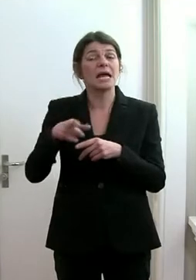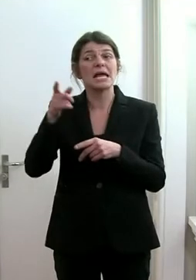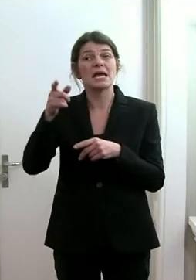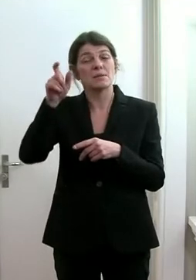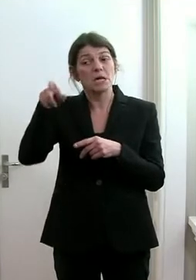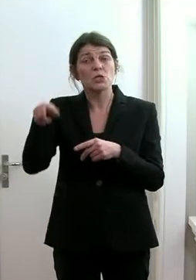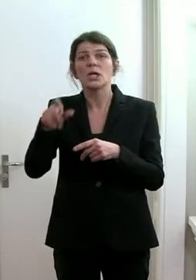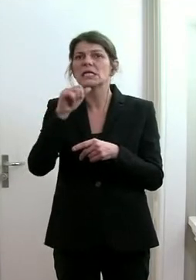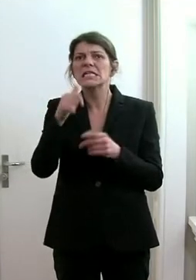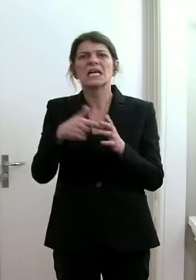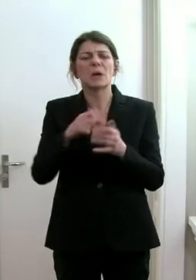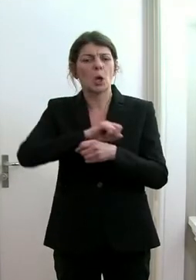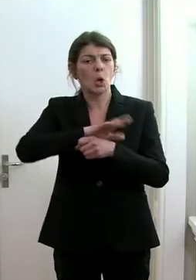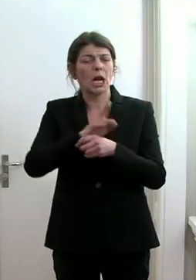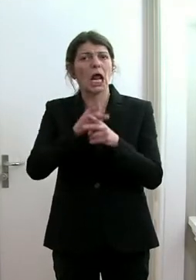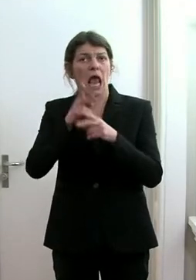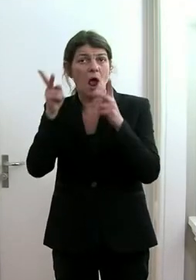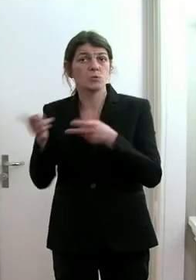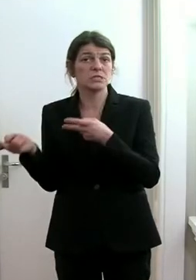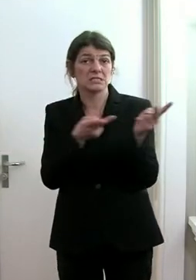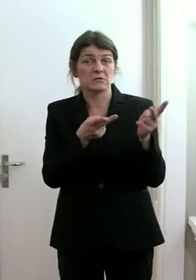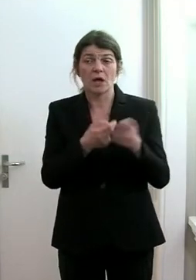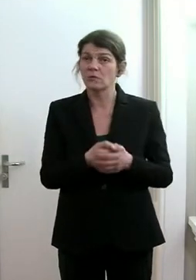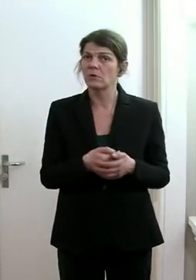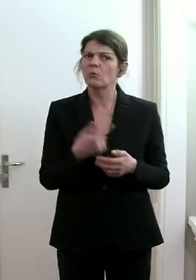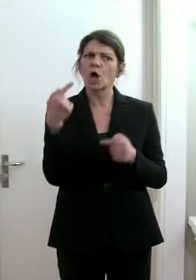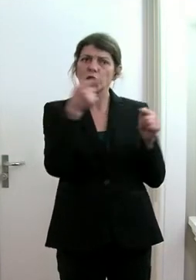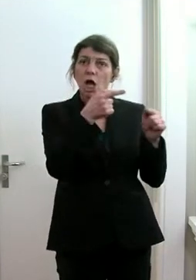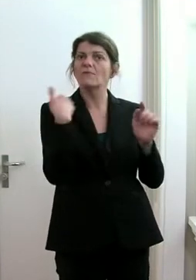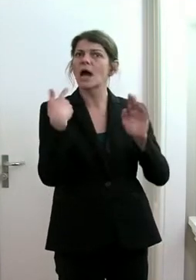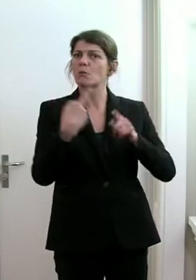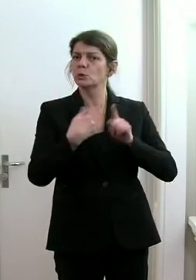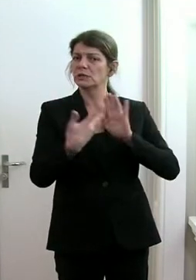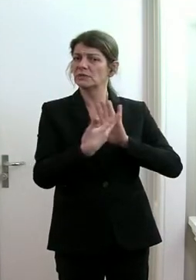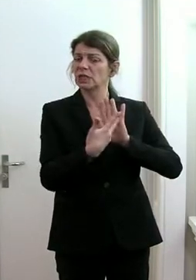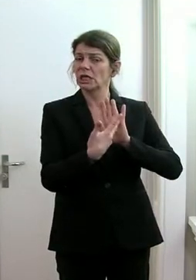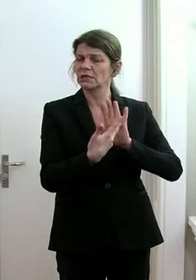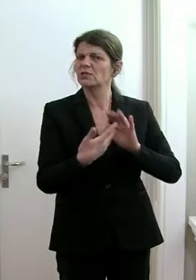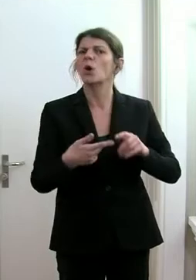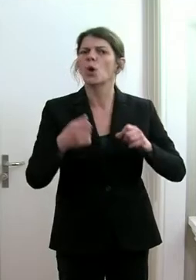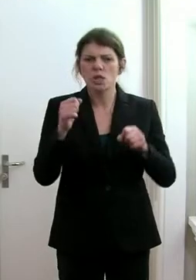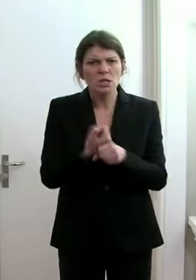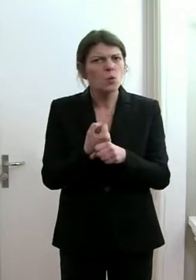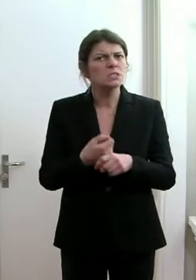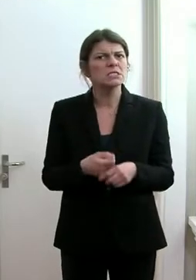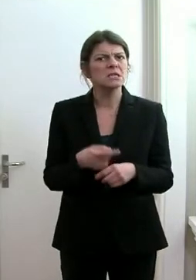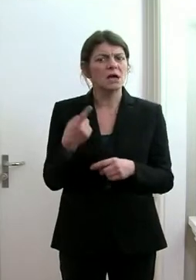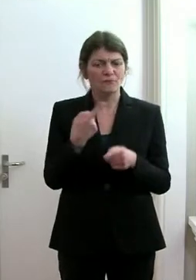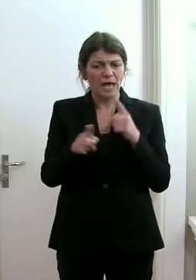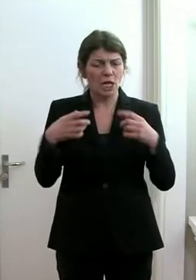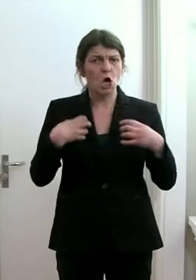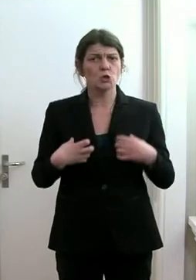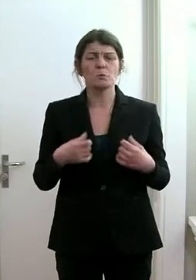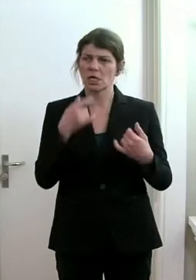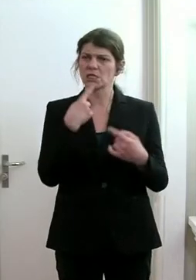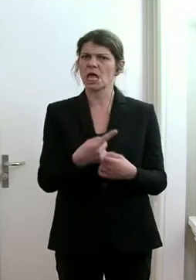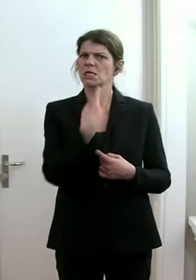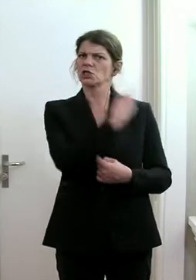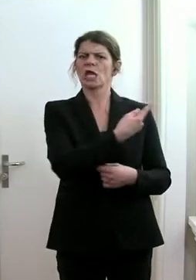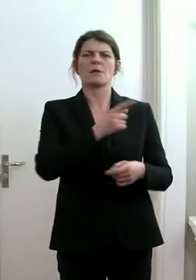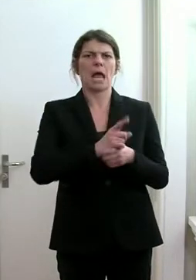Spital eingeliefert wurden, dort aber positiv getestet wurden und trotz fehlender Symptome seither als